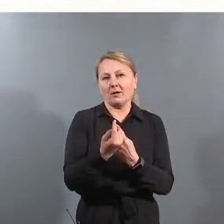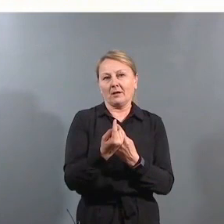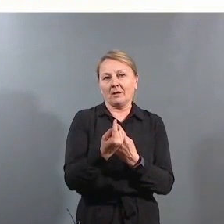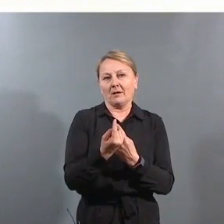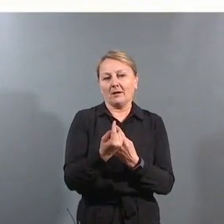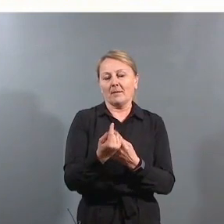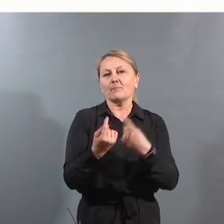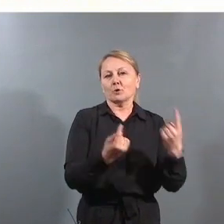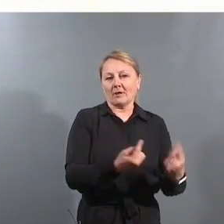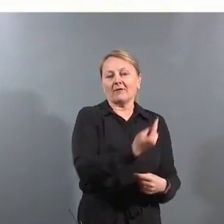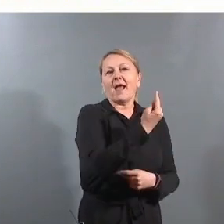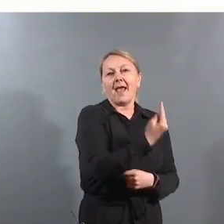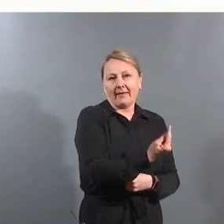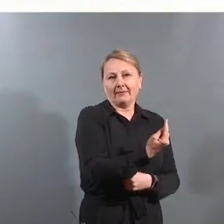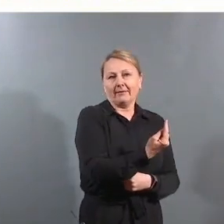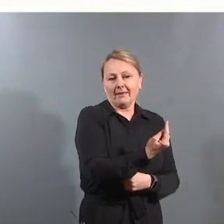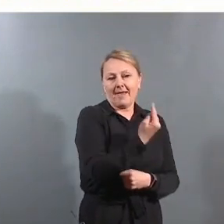én.